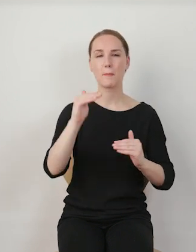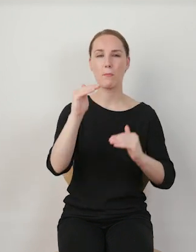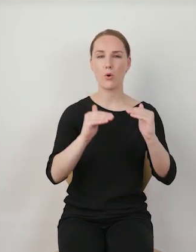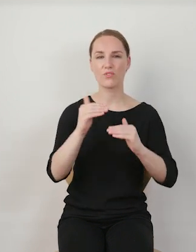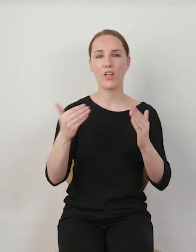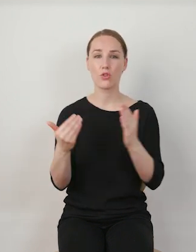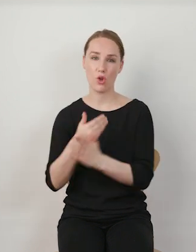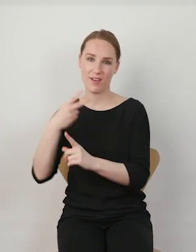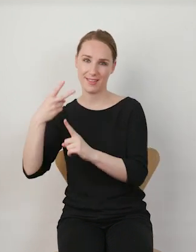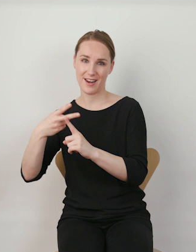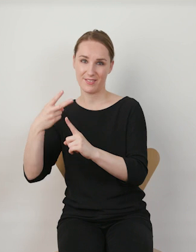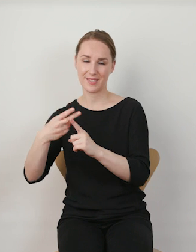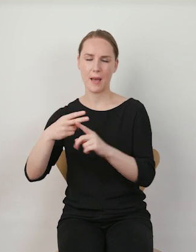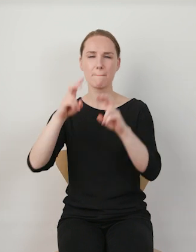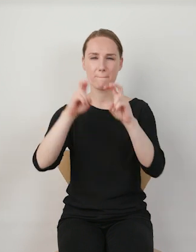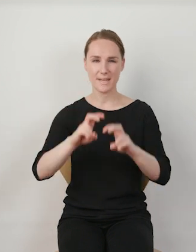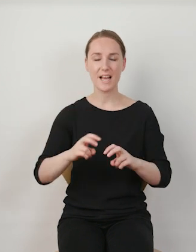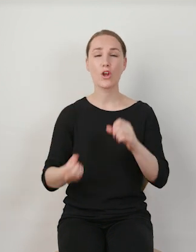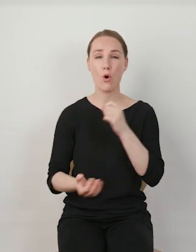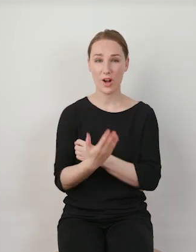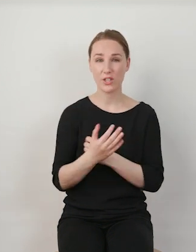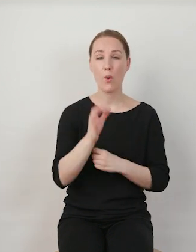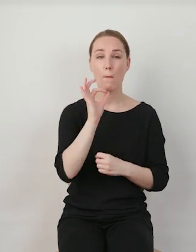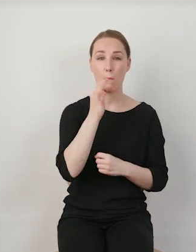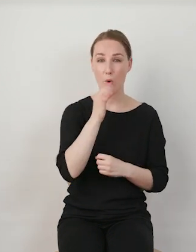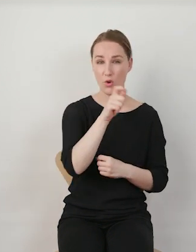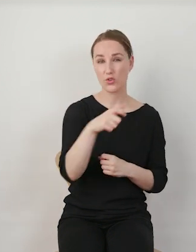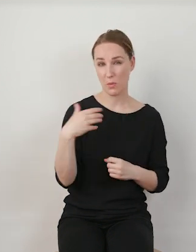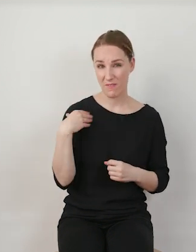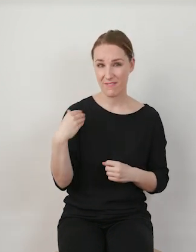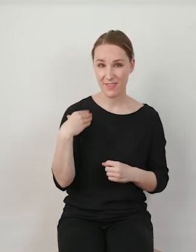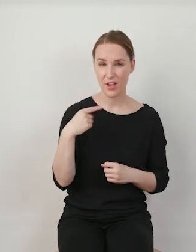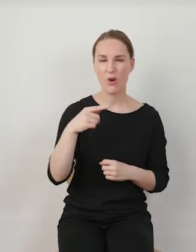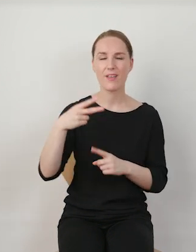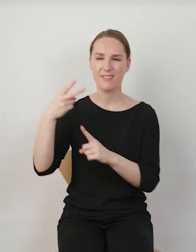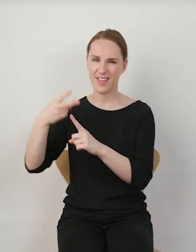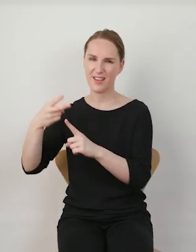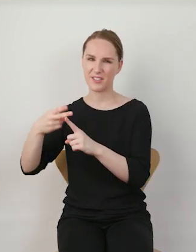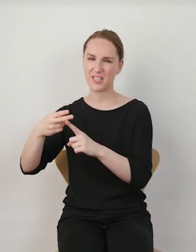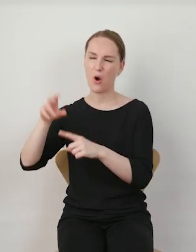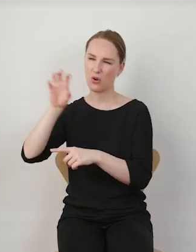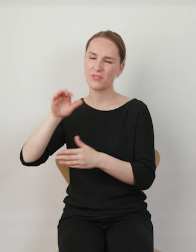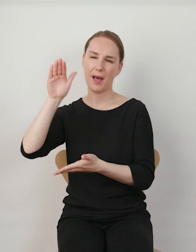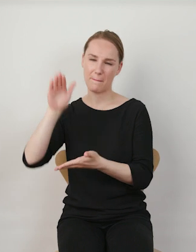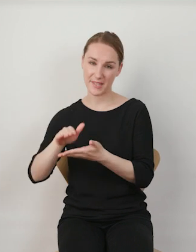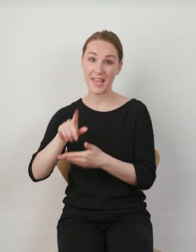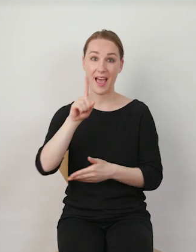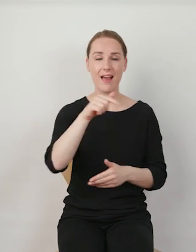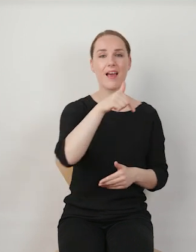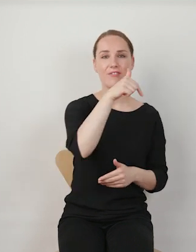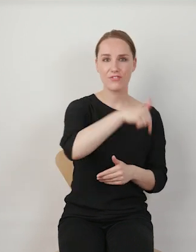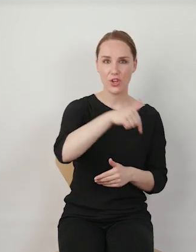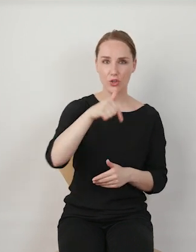badania wskazują, że wśród młodszych użytkowników, gdzie ta oglądalność tradycyjnej telewizji spada, rośnie jednocześnie